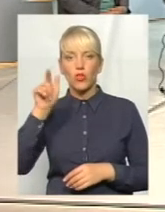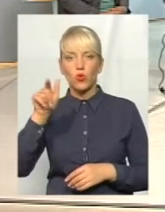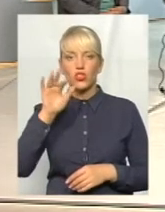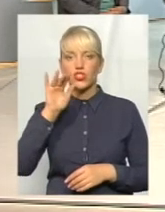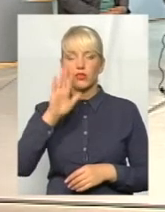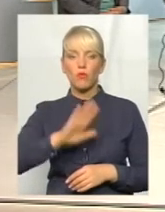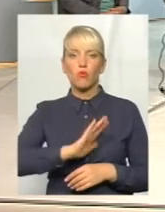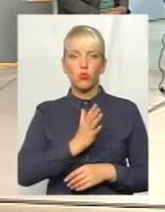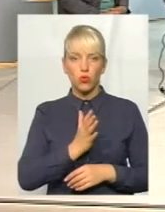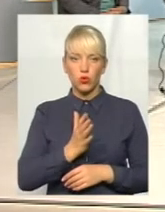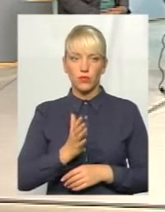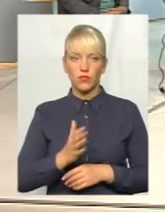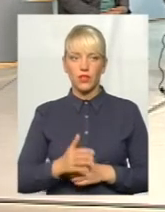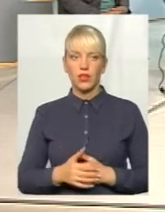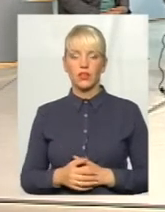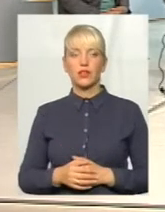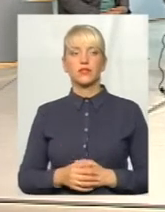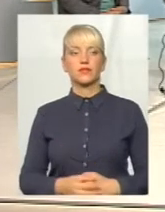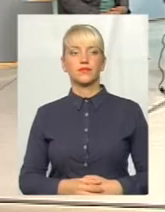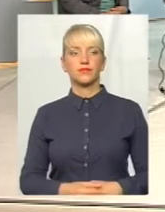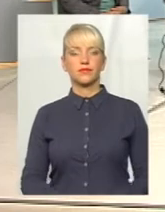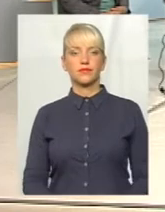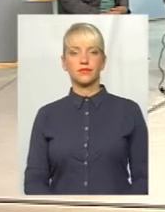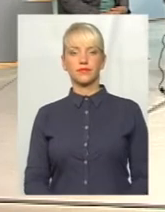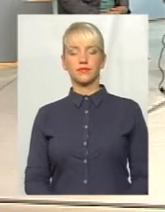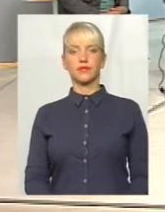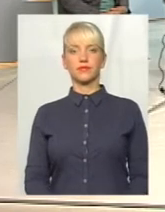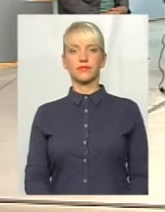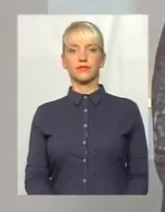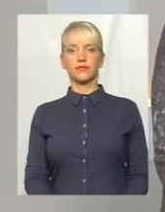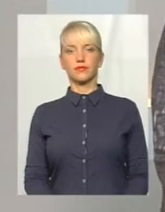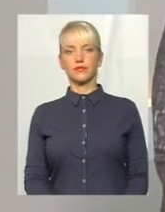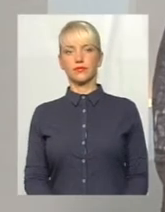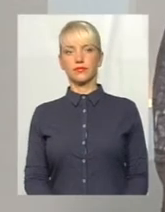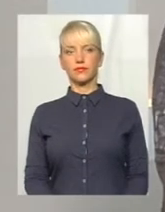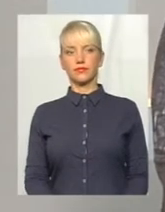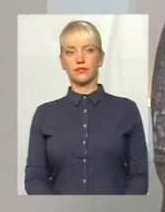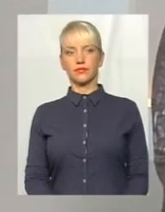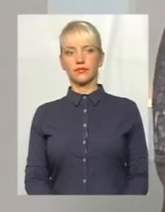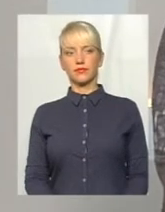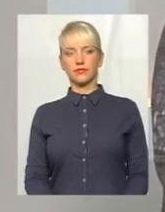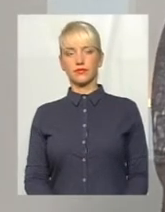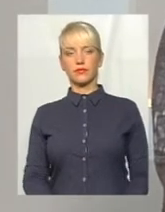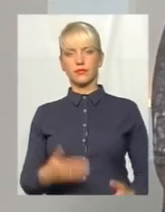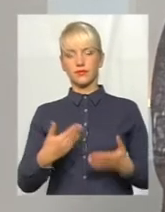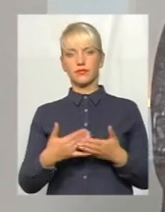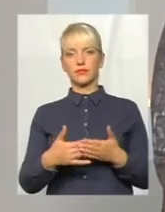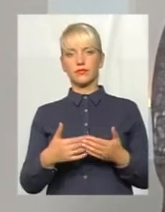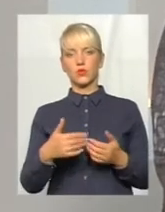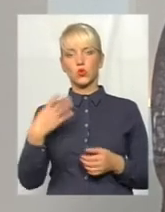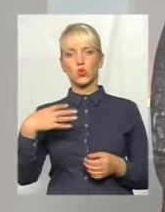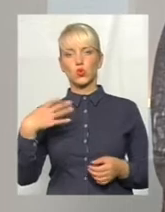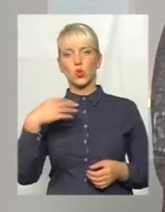Ну, взяти через сім років, то на той період йому було приблизно коло сорока років, коли